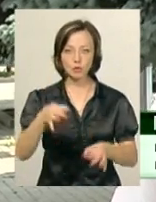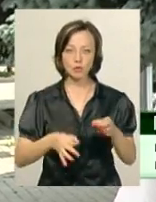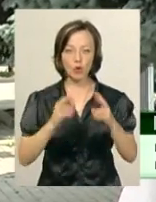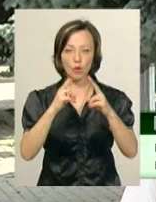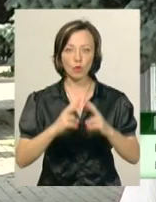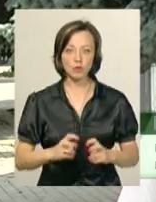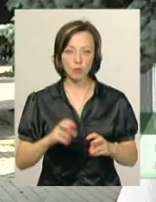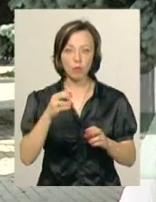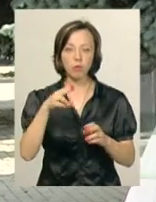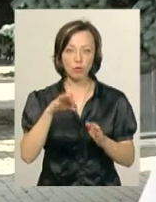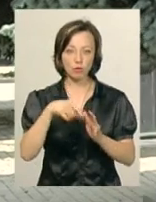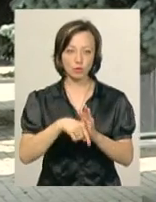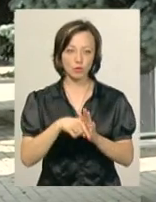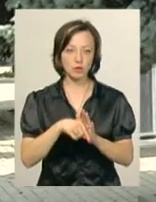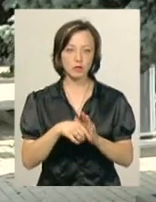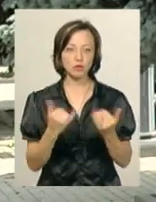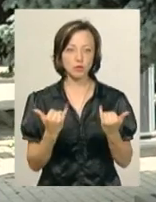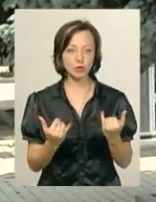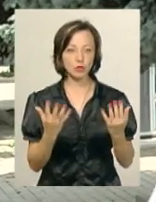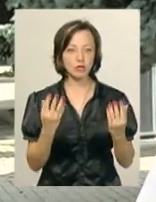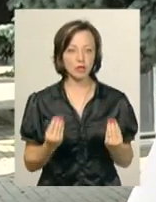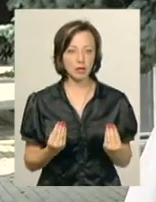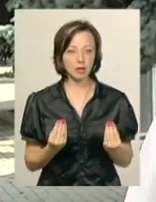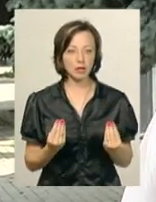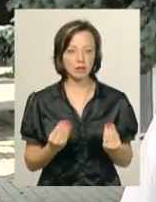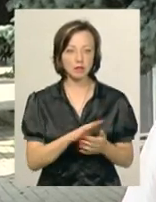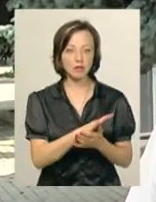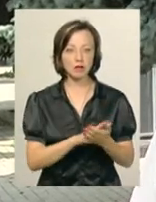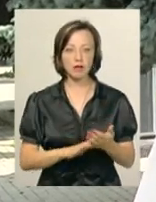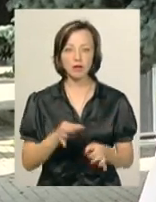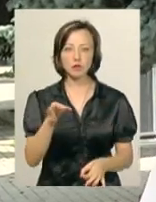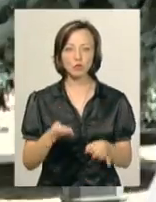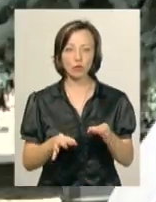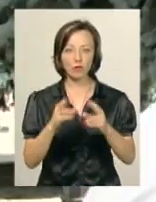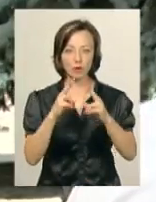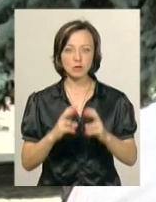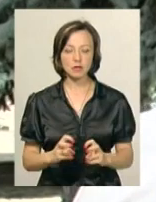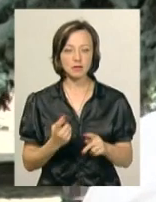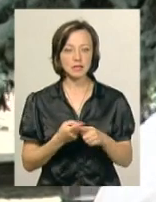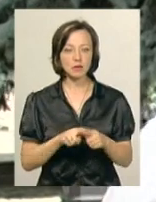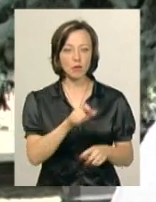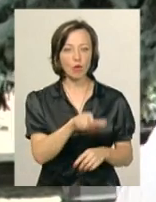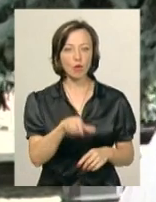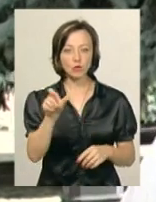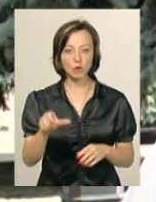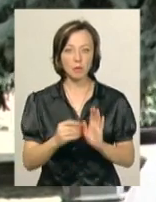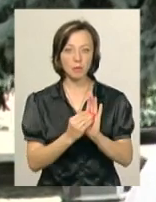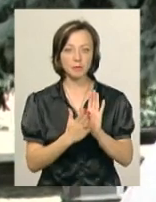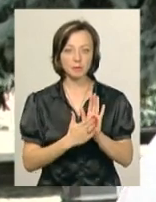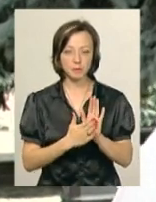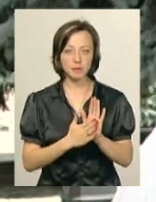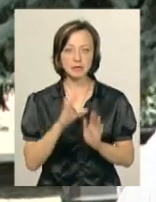розгляду по суті. На сьогоднішній день фактично триває судове розслідування. Вказним особам інкривіновано